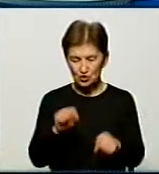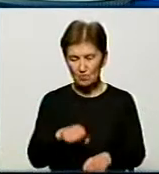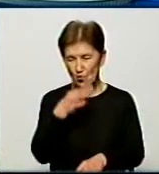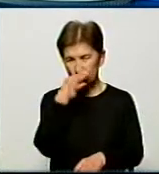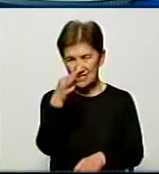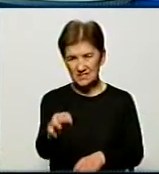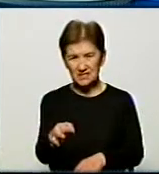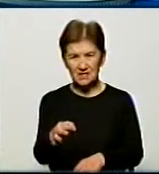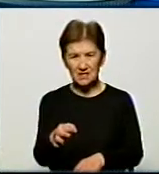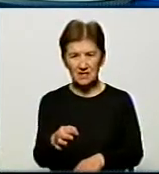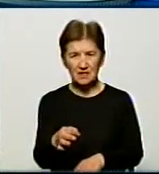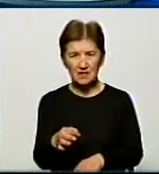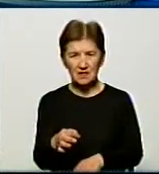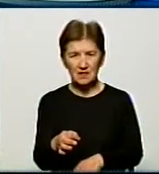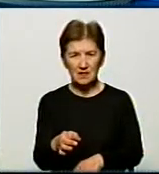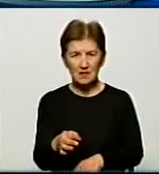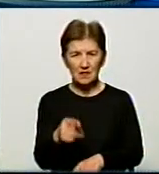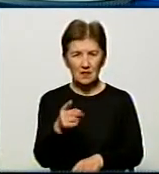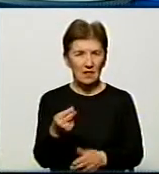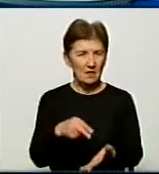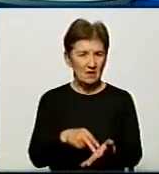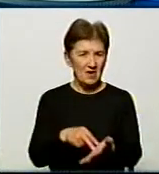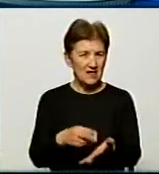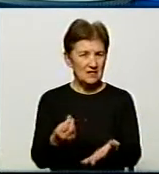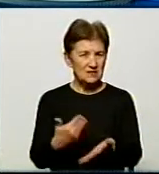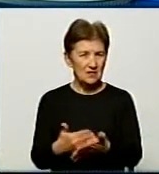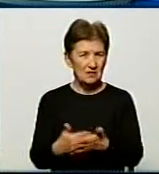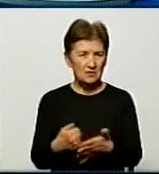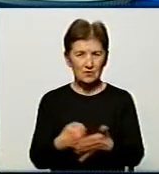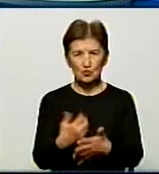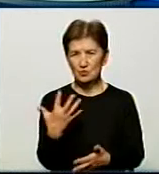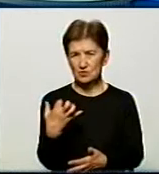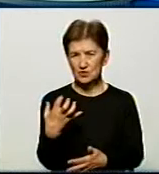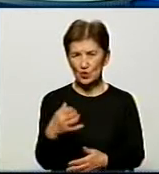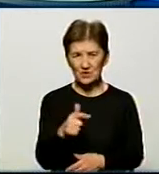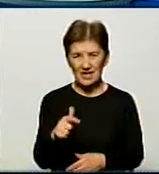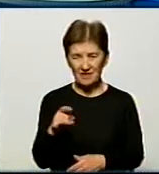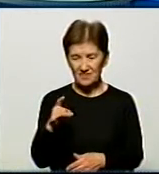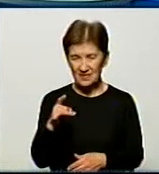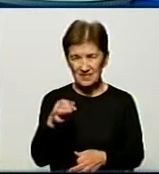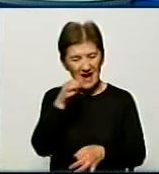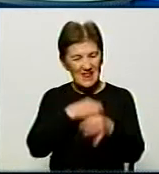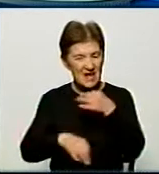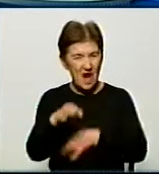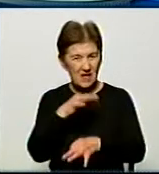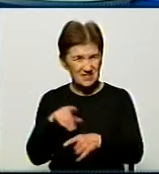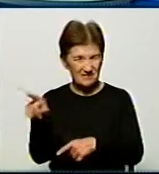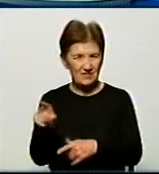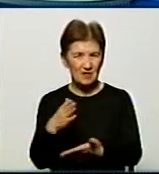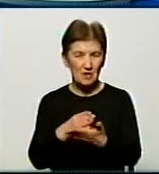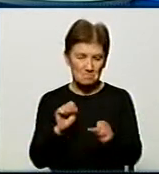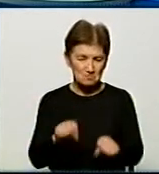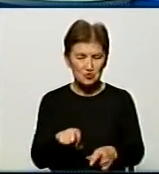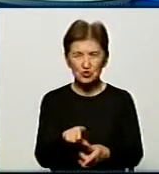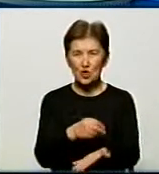Ось, азельтамівір є, вартість його приблизно до 500 гривень, але він є в аптечній мережі, можна